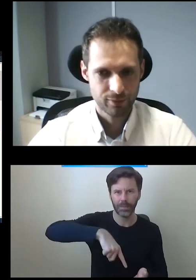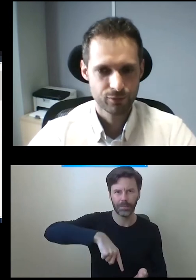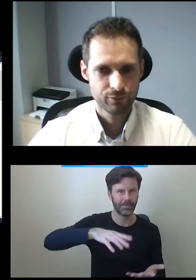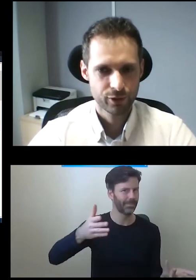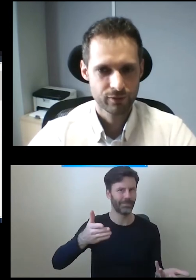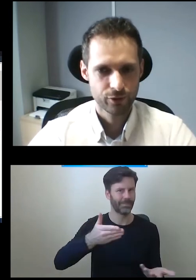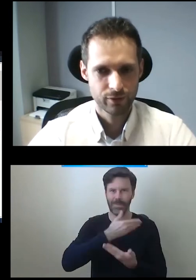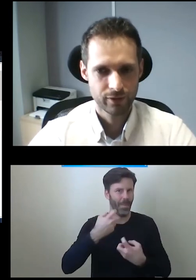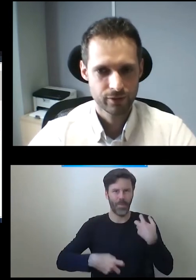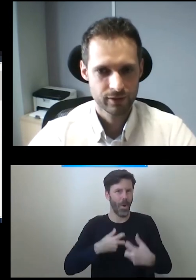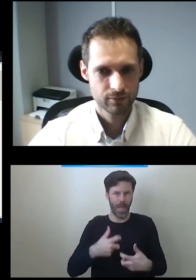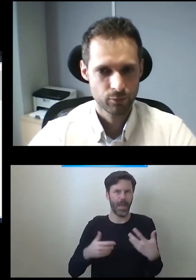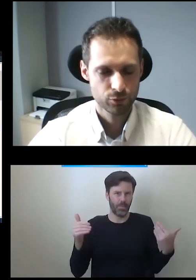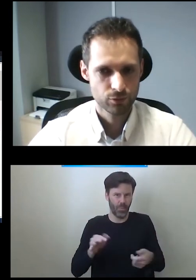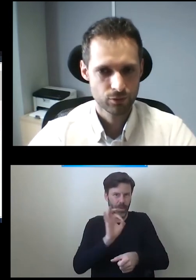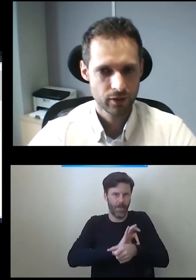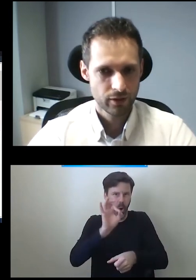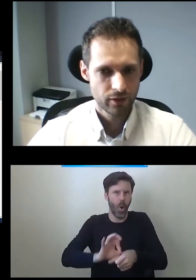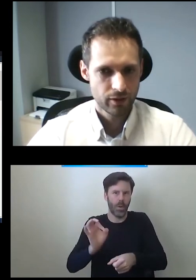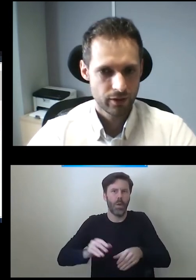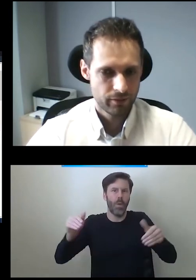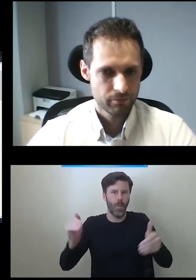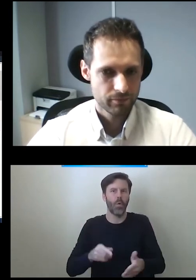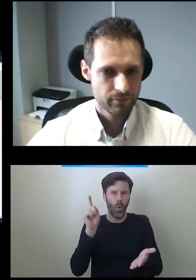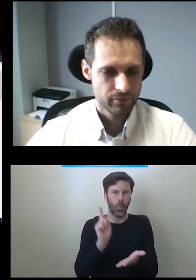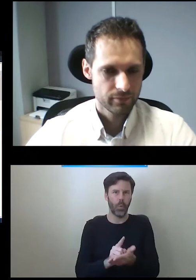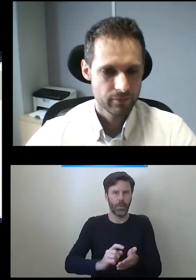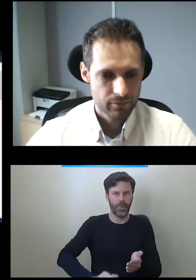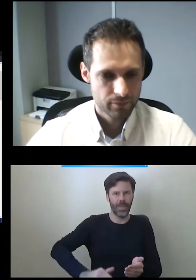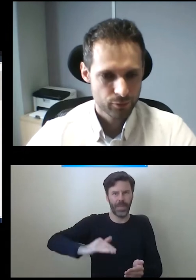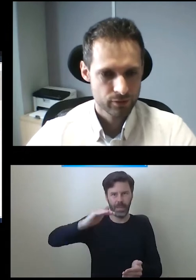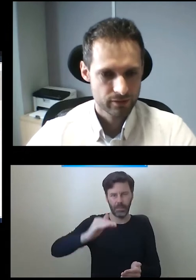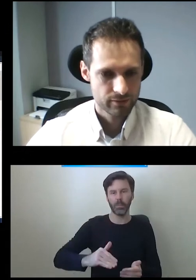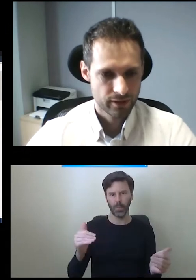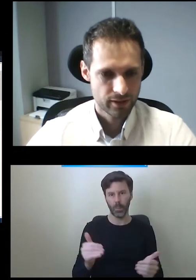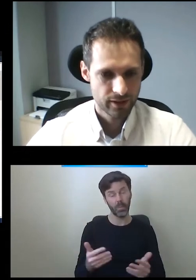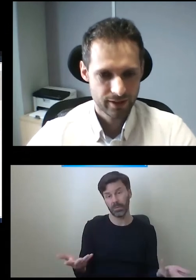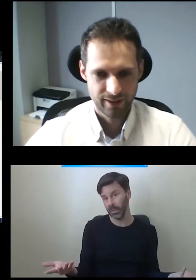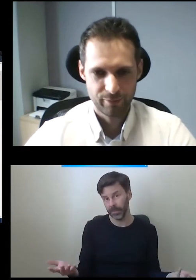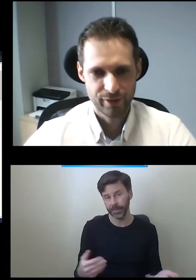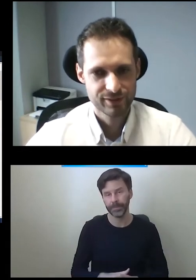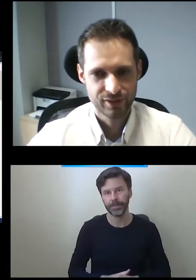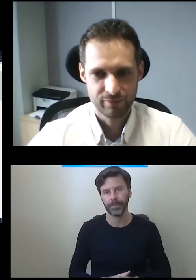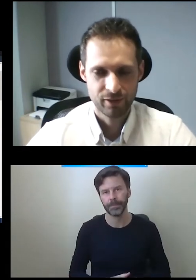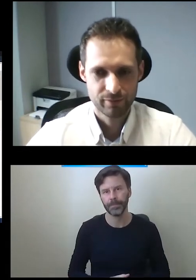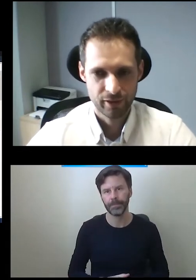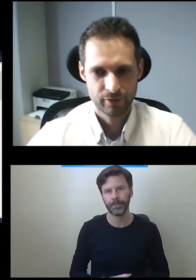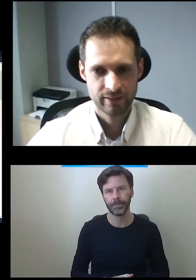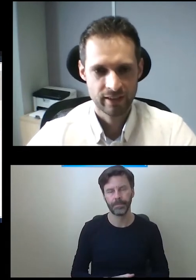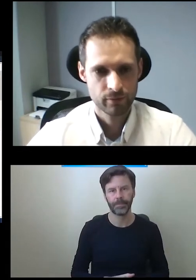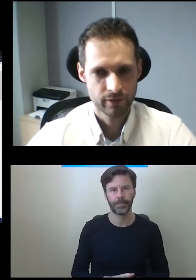problemu w projektowaniu. To jest po prostu taki kapryst, tam